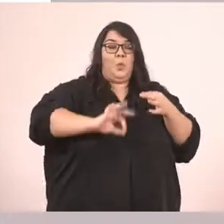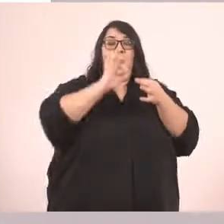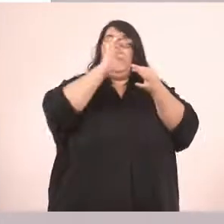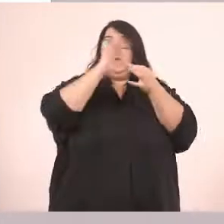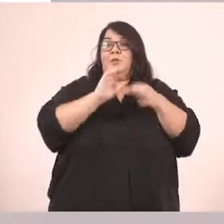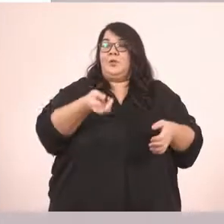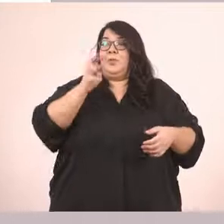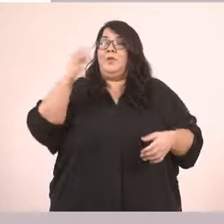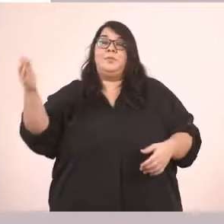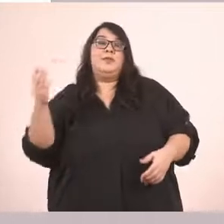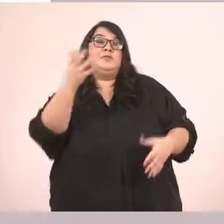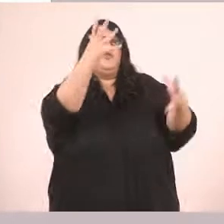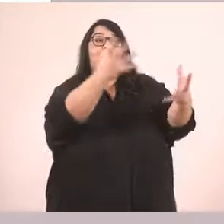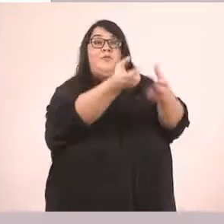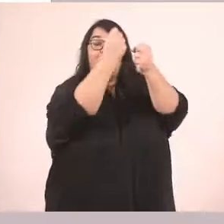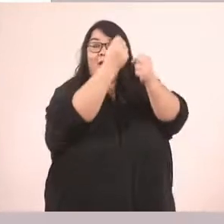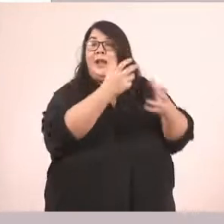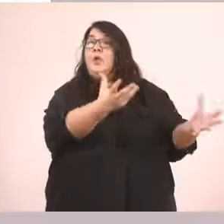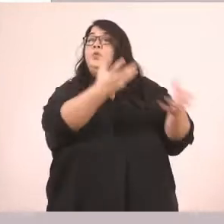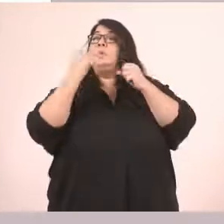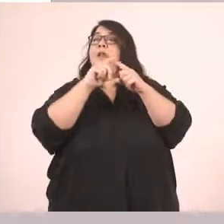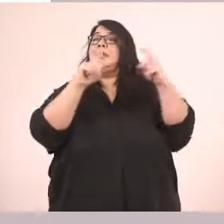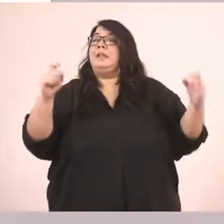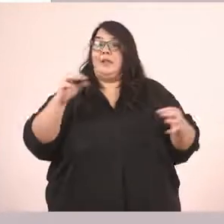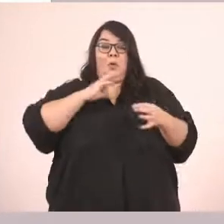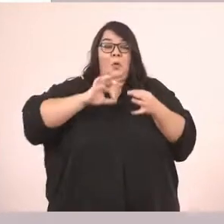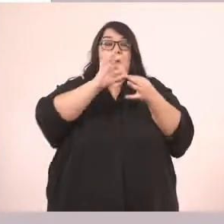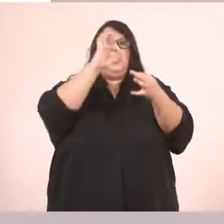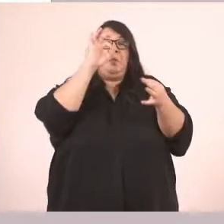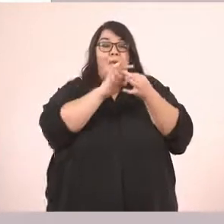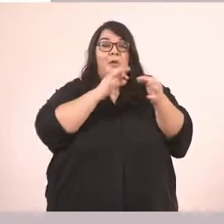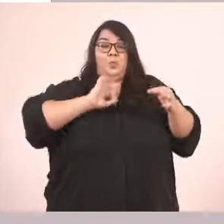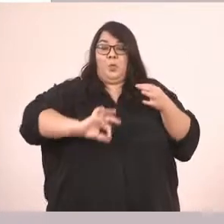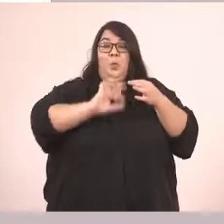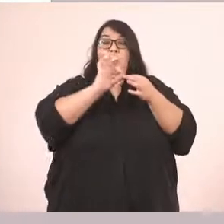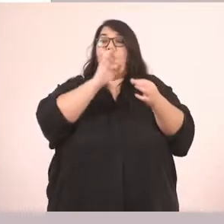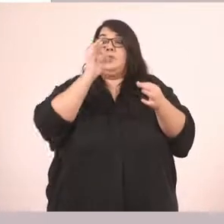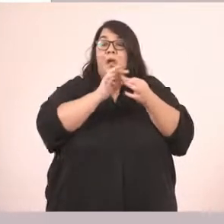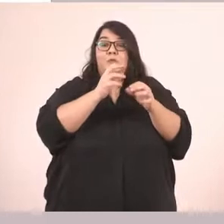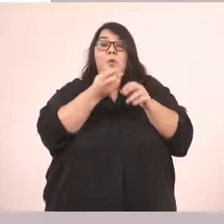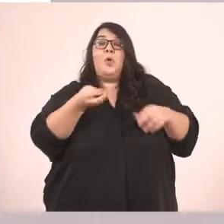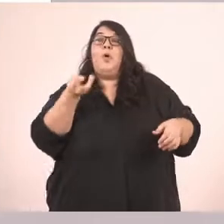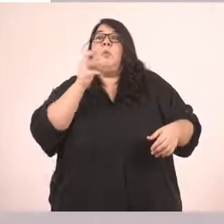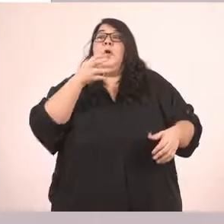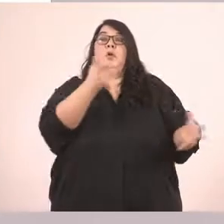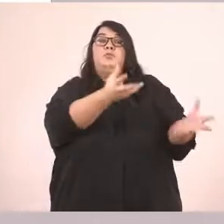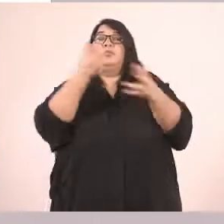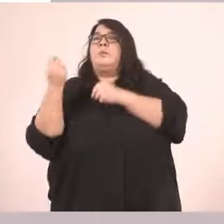οι Ρουμποκομπολογίδες. Και του πήραν τα Ρουμπιά του, τα Κουμπιά του, τα Ρουμποκομπολογιά του.